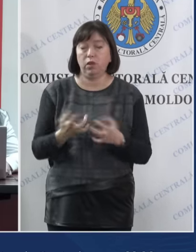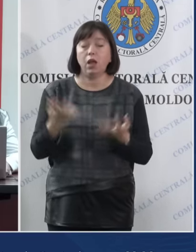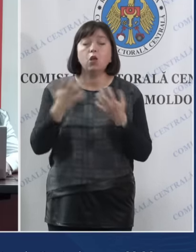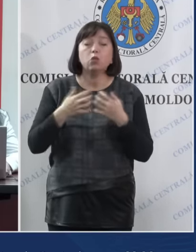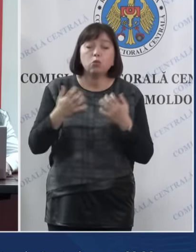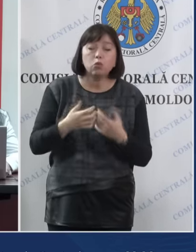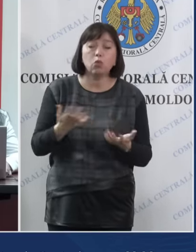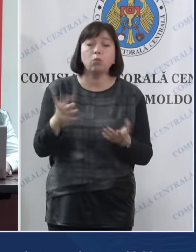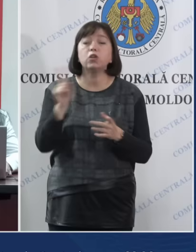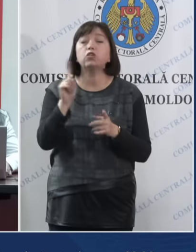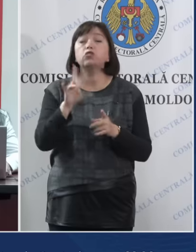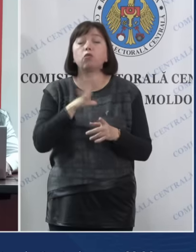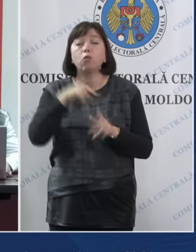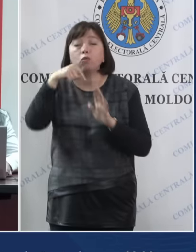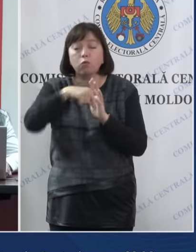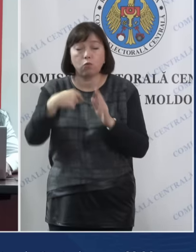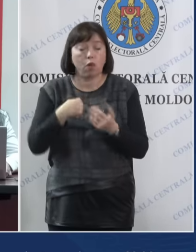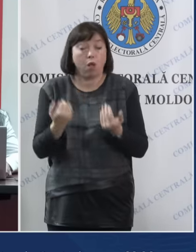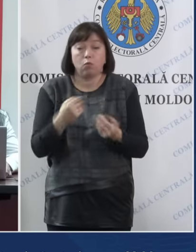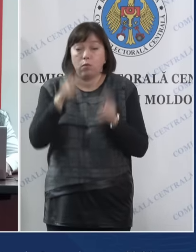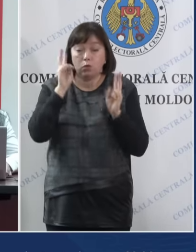acestora și de conținutul acestora.